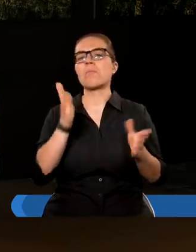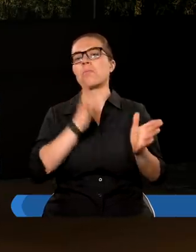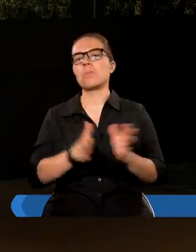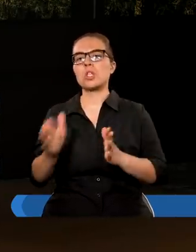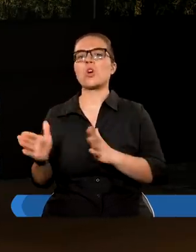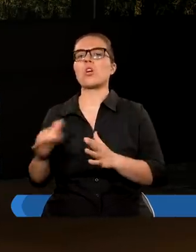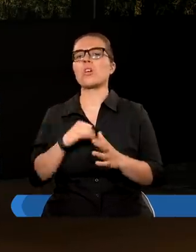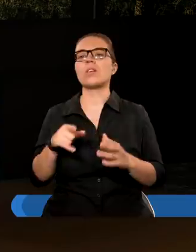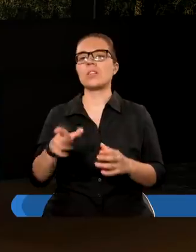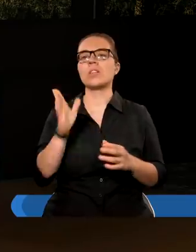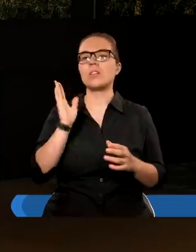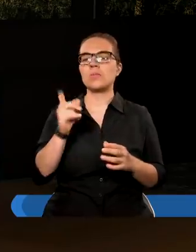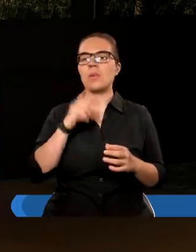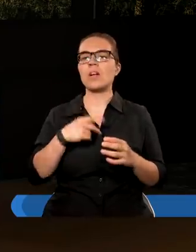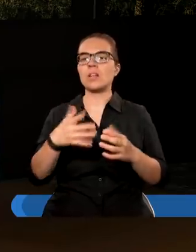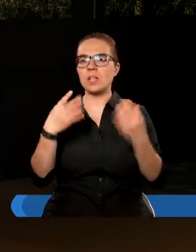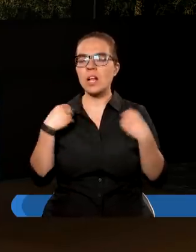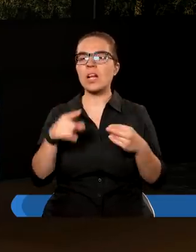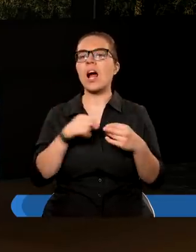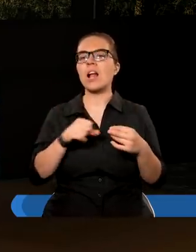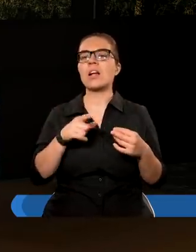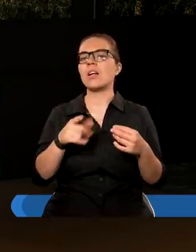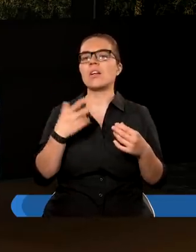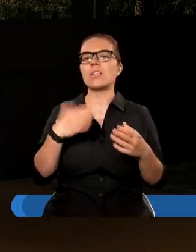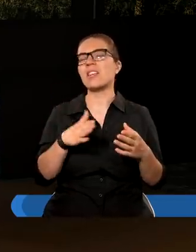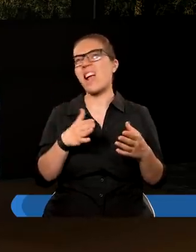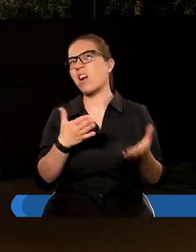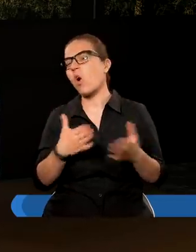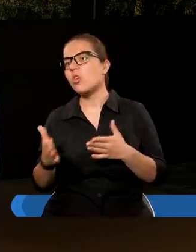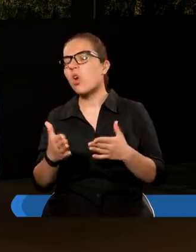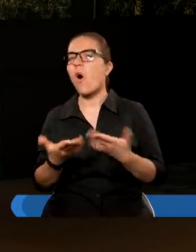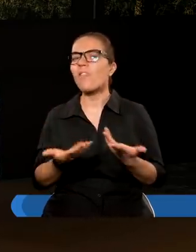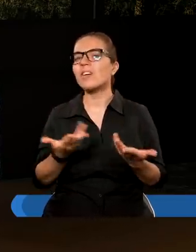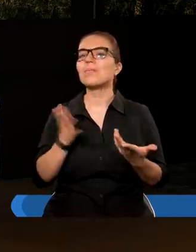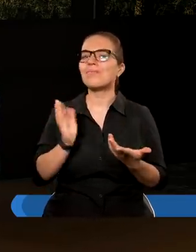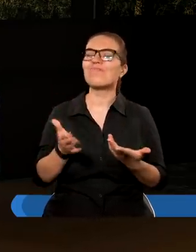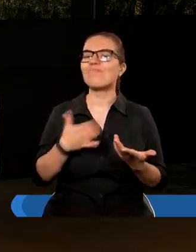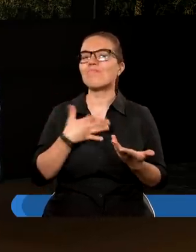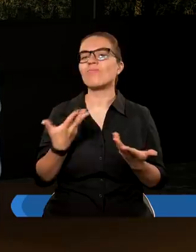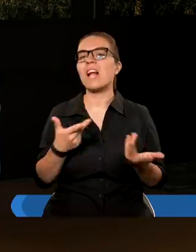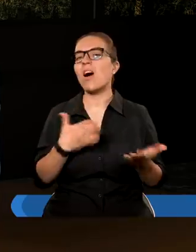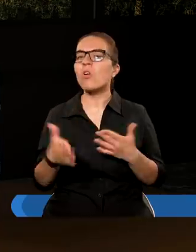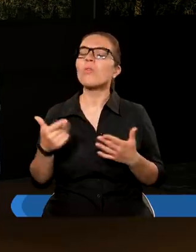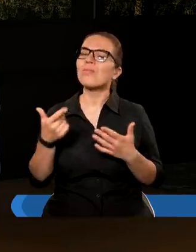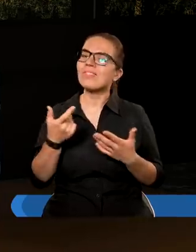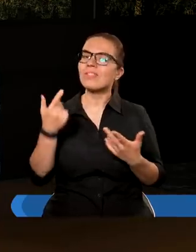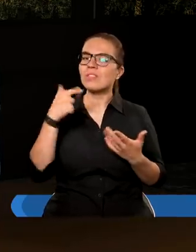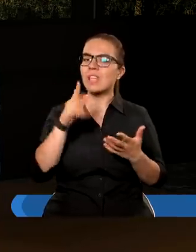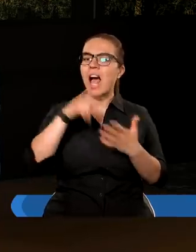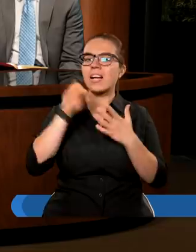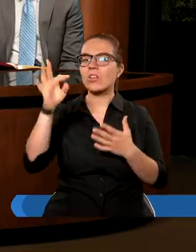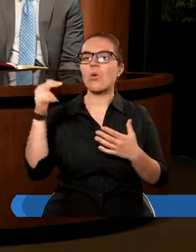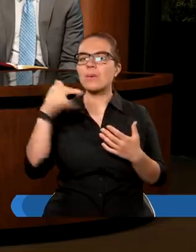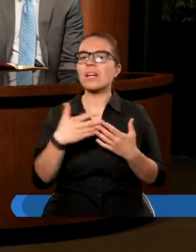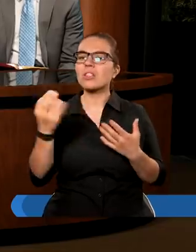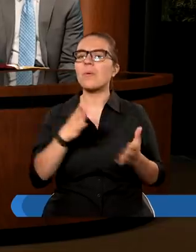przygotowywać i Pan Jezus nas zastanie przygotowujących się, ale nie gotowych, no to niestety nie będziemy gotowi na Jego przyjście.